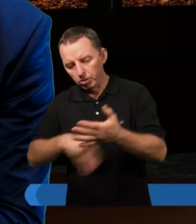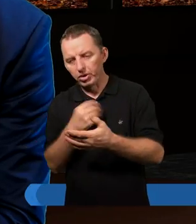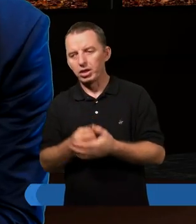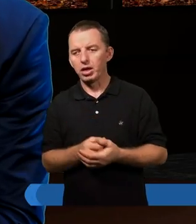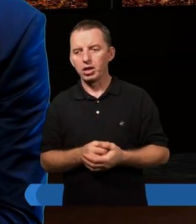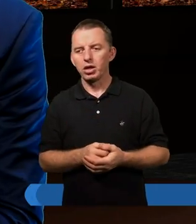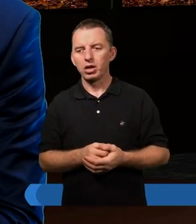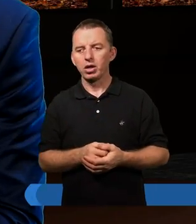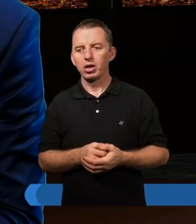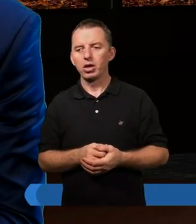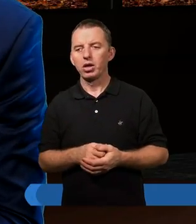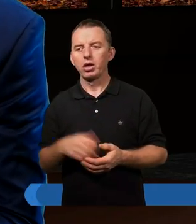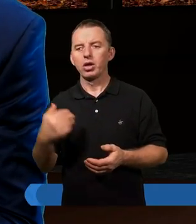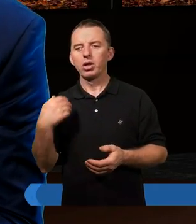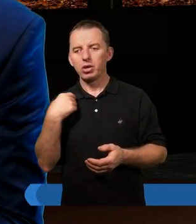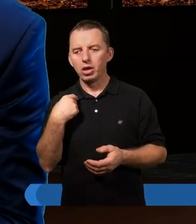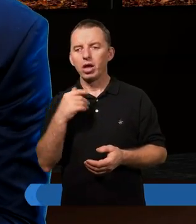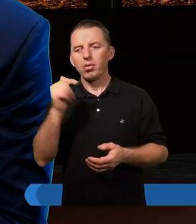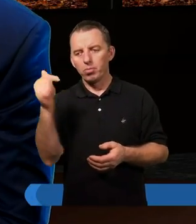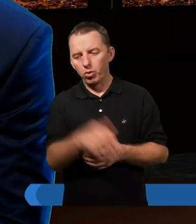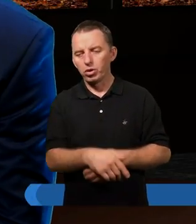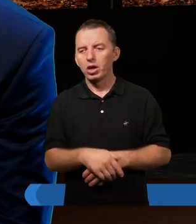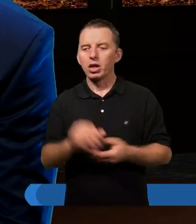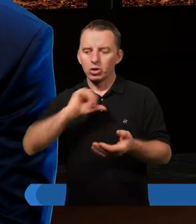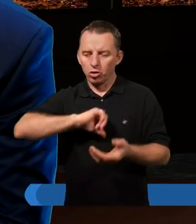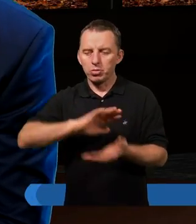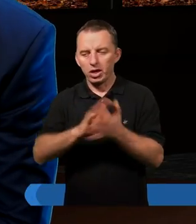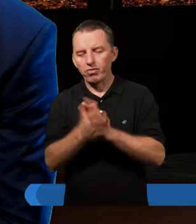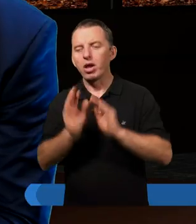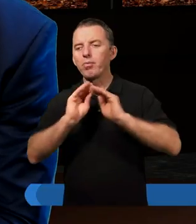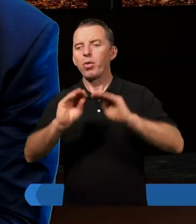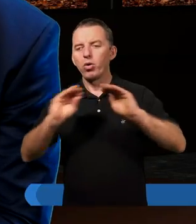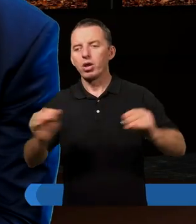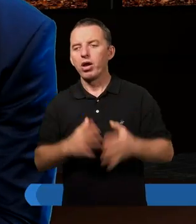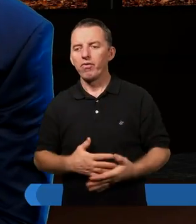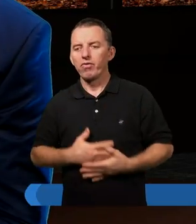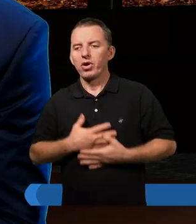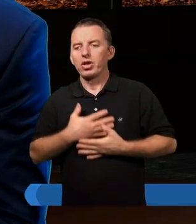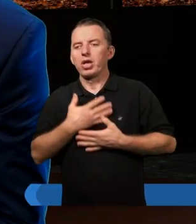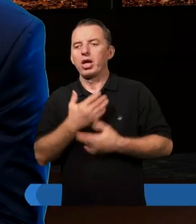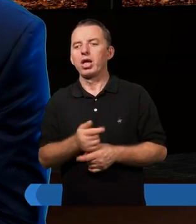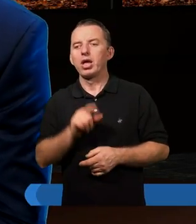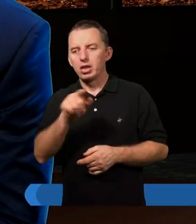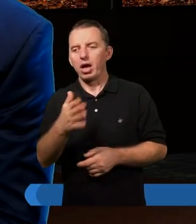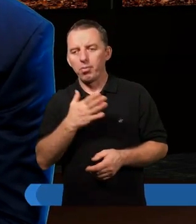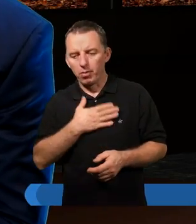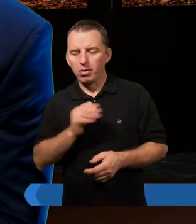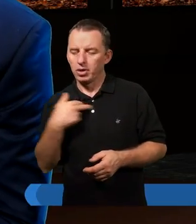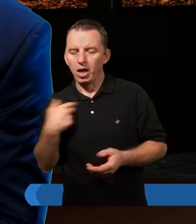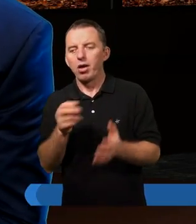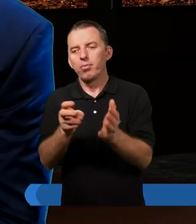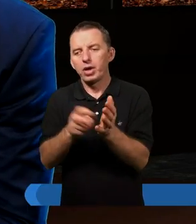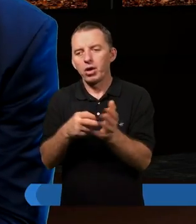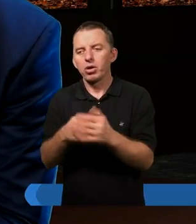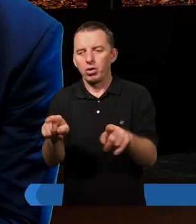trochę rzadziej rozumiem, że na przykład my siebie nawzajem pouczamy. I mi się wydaje, że właśnie to, co jakby tak nam brakuje, a może to coś, co